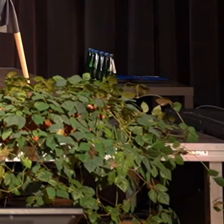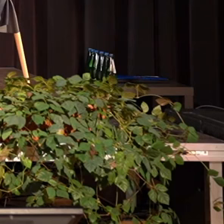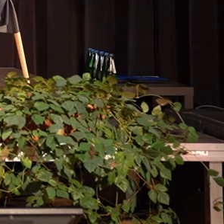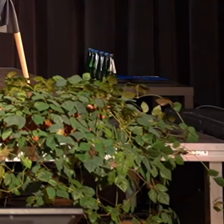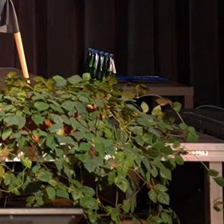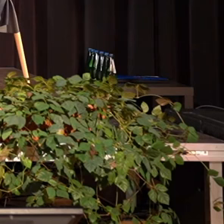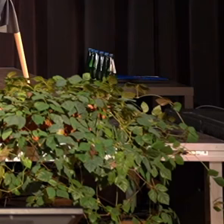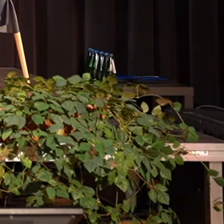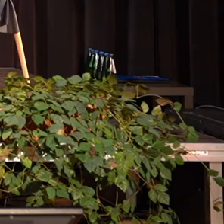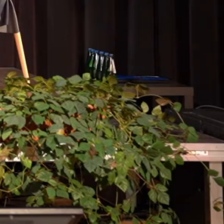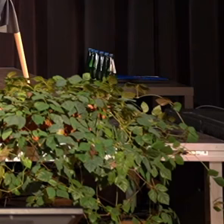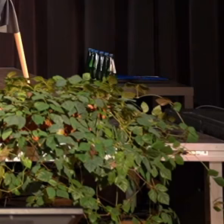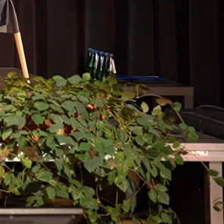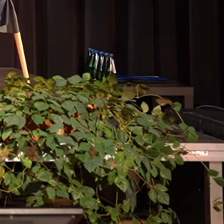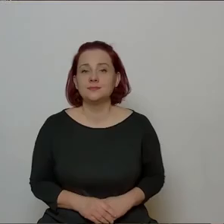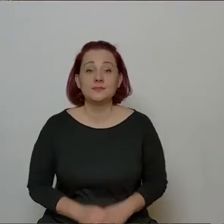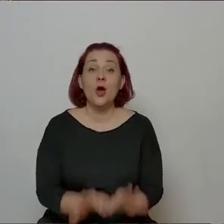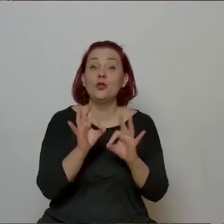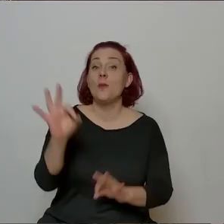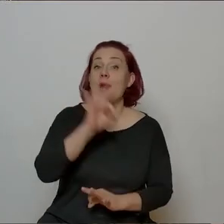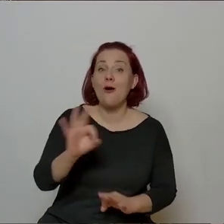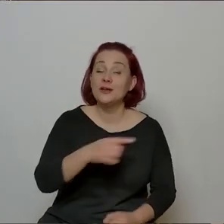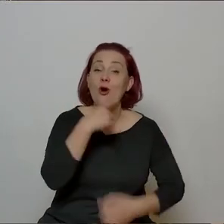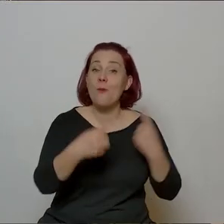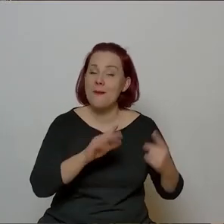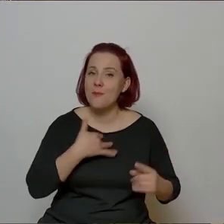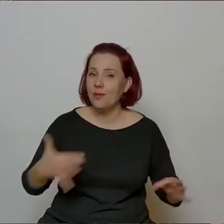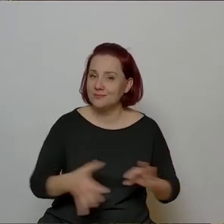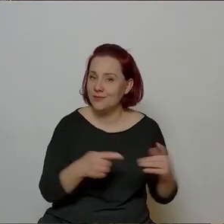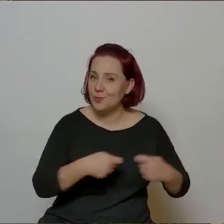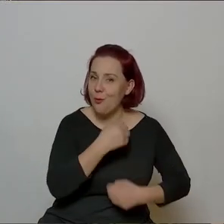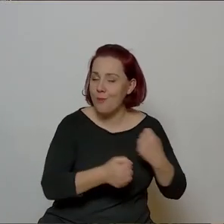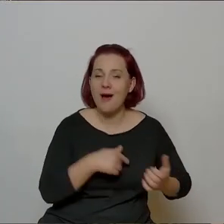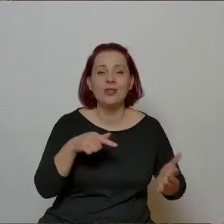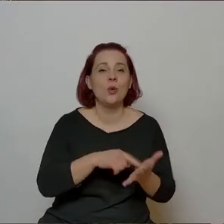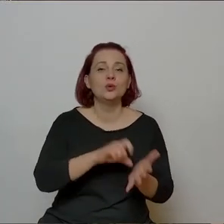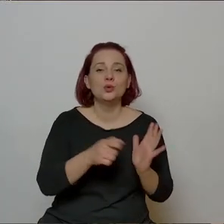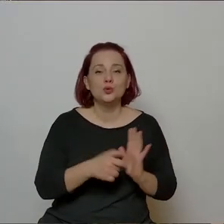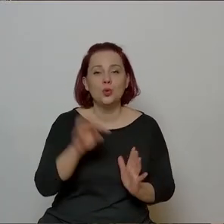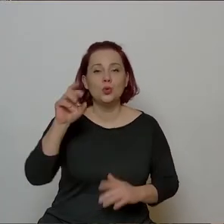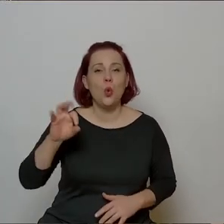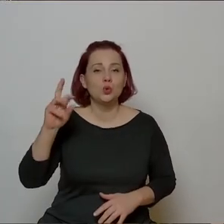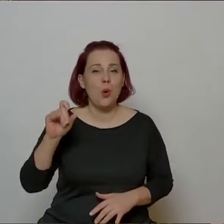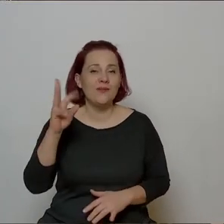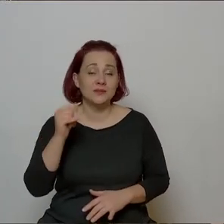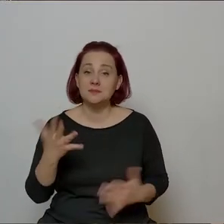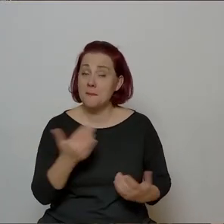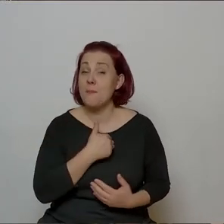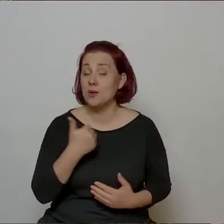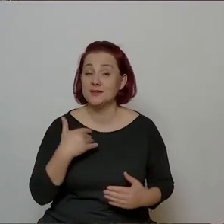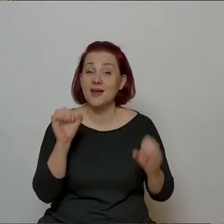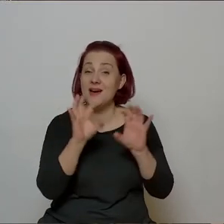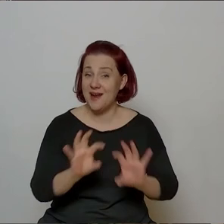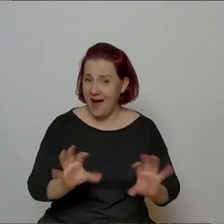koncercie norwidowym w studiu Lutosławskiego, Polskiego Radia, gdzie zaprosiliśmy młodych artystów do tego, żeby